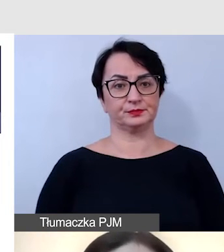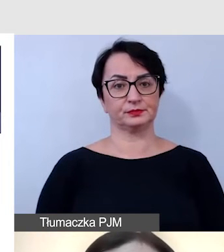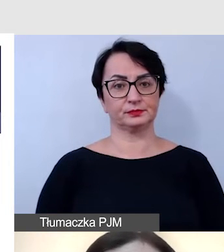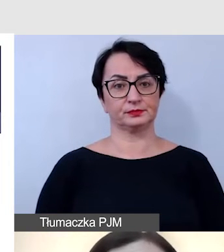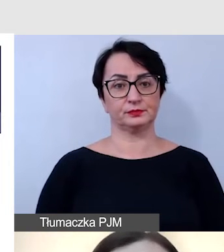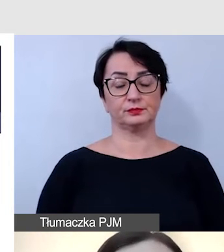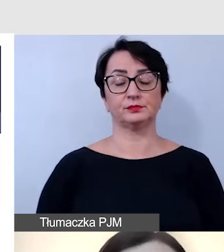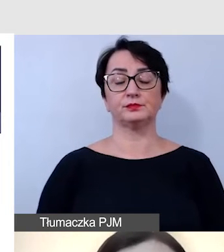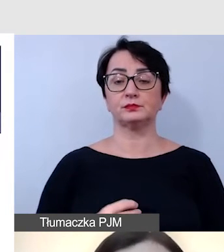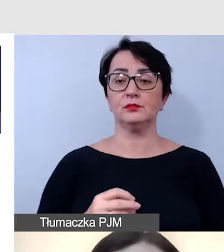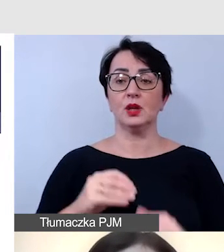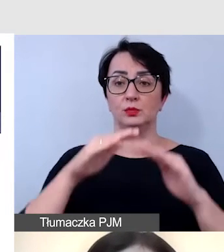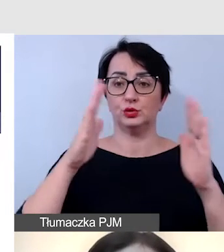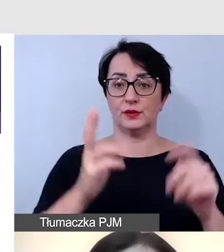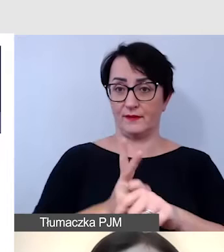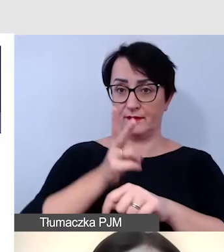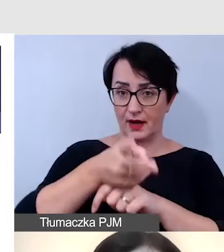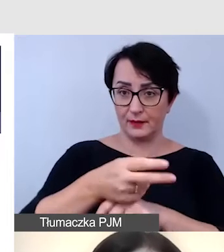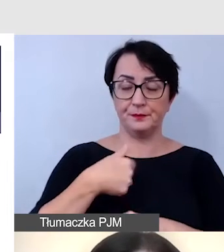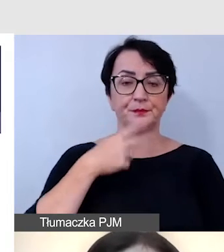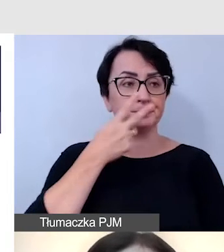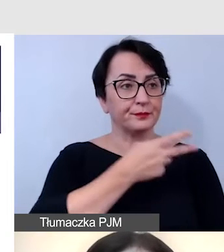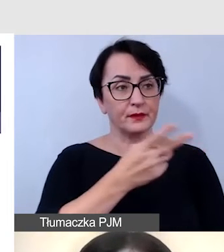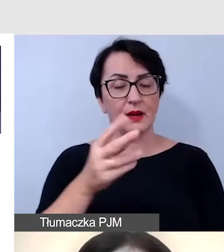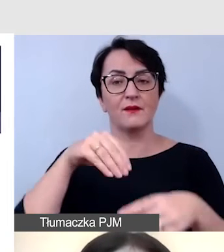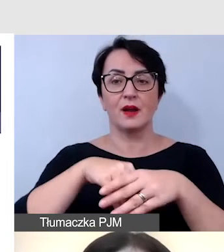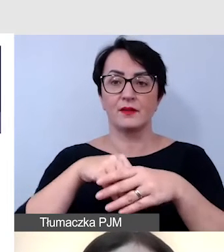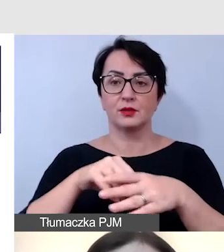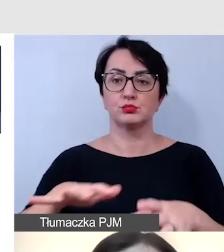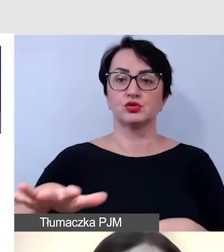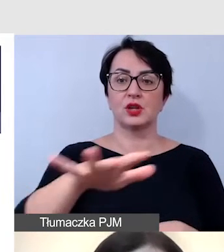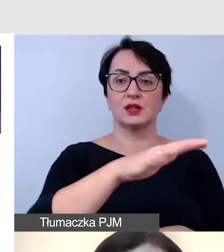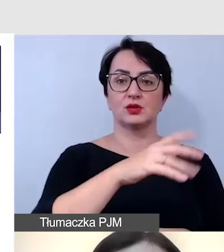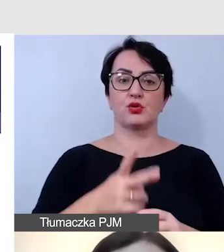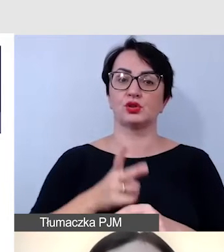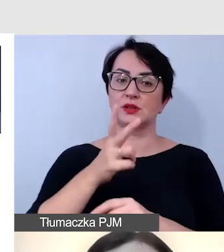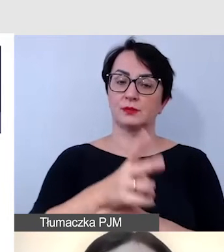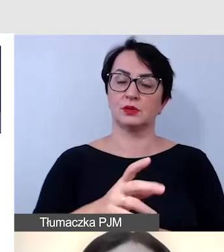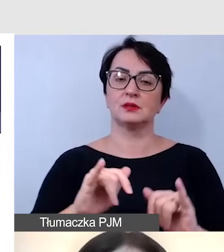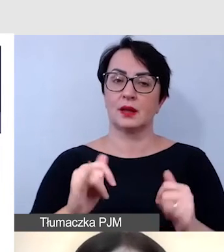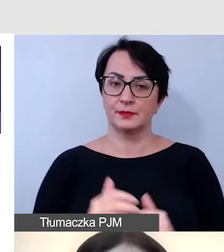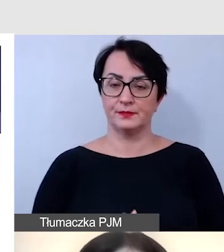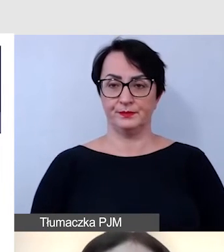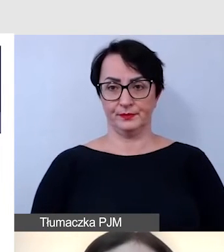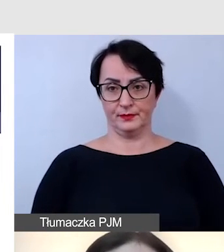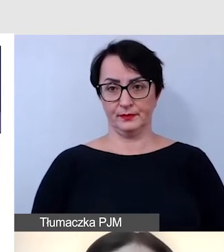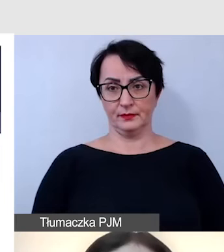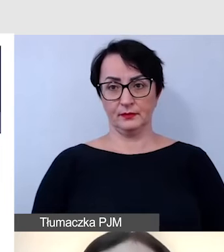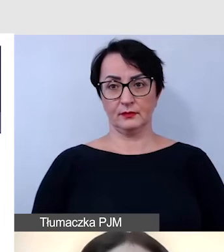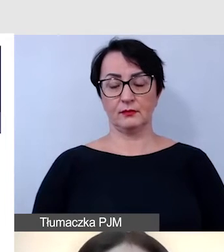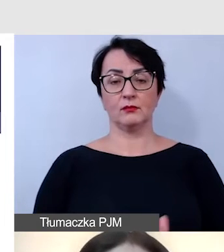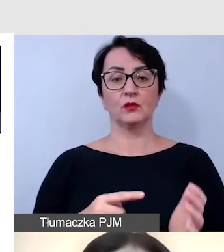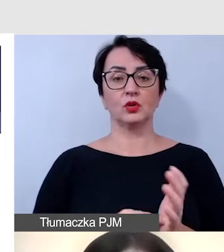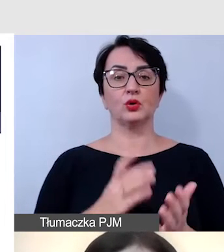wejdziemy do budynku, sprawdzamy dostępność przestrzeni i tą dostępność przestrzeni to są już